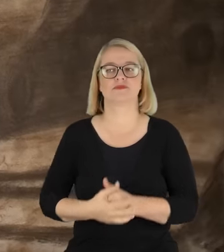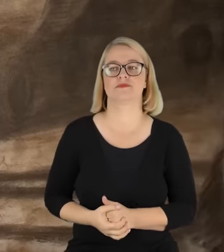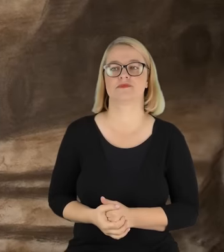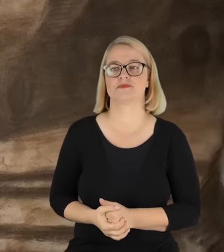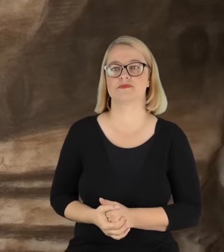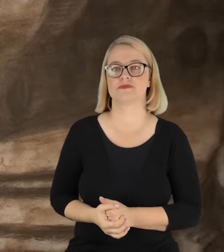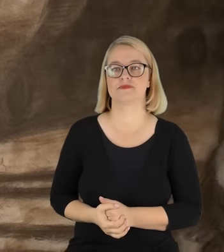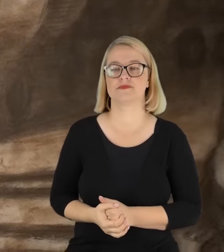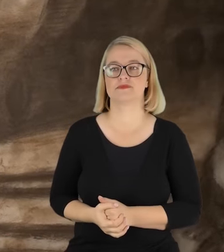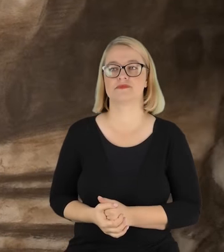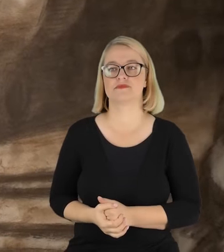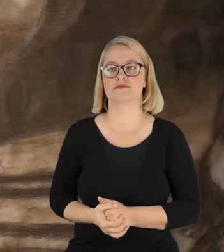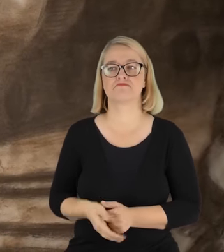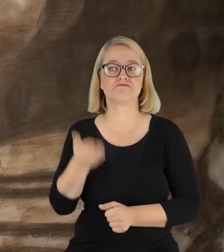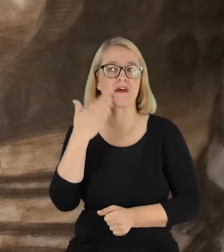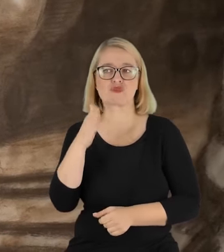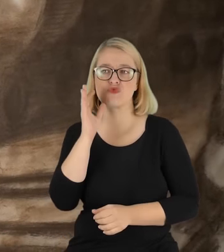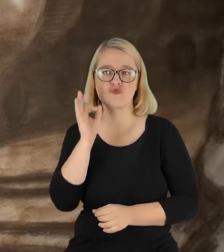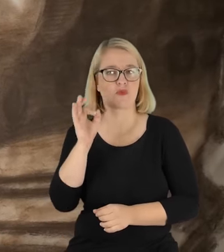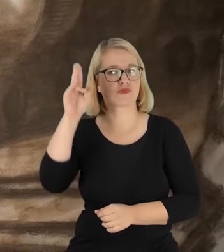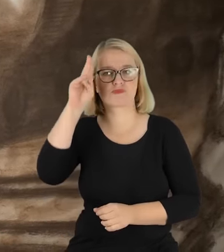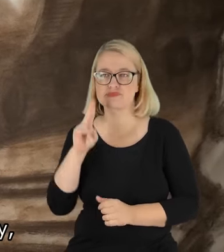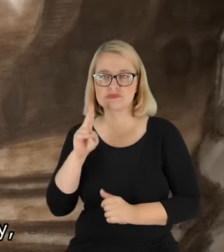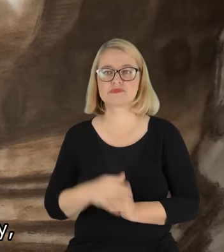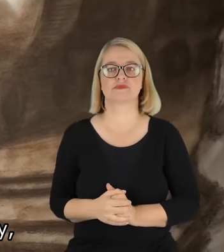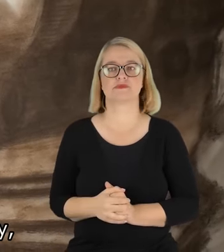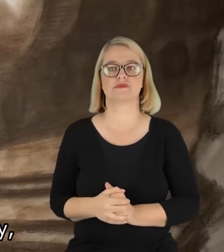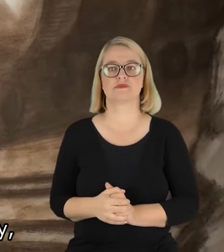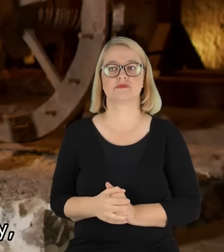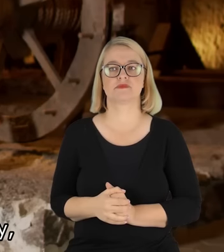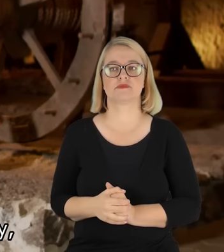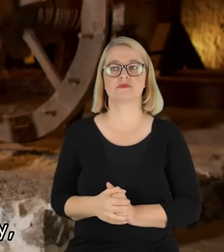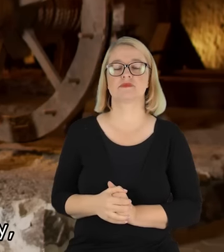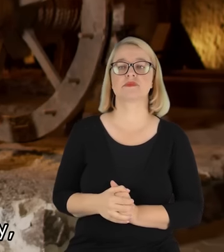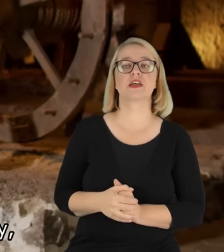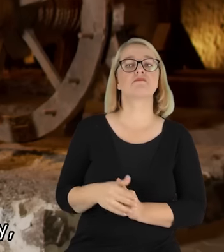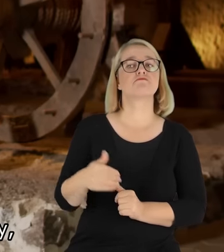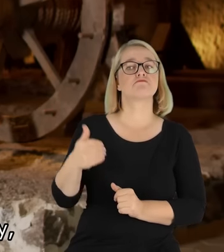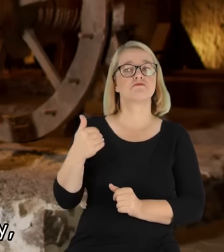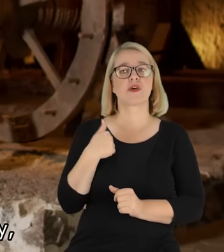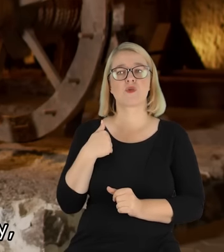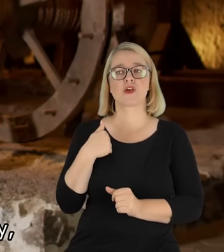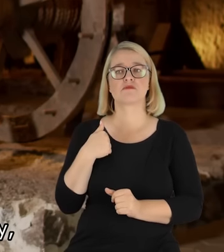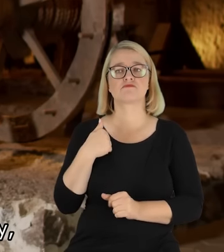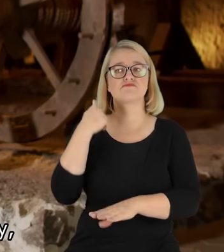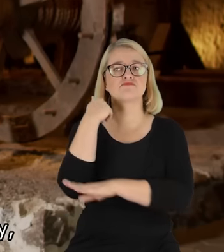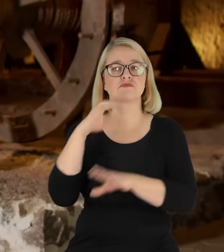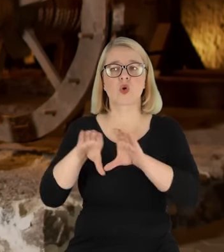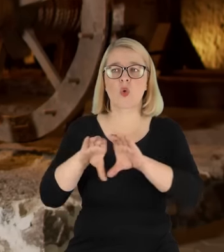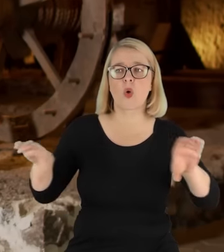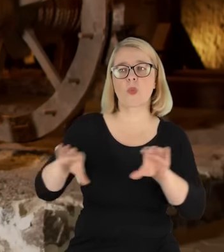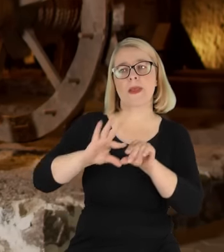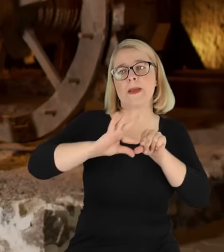o co chodzi. Doskonale się już orientował. Czy to były płody, czy to były płochy, czy to były liny.